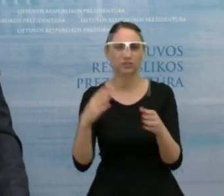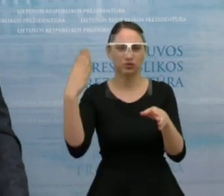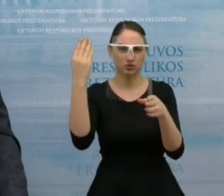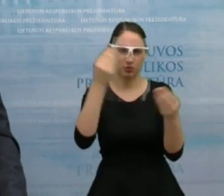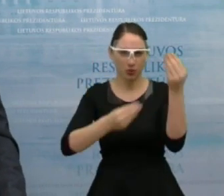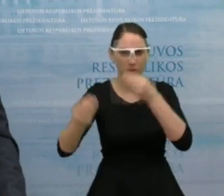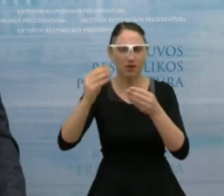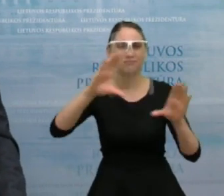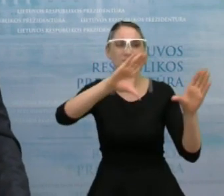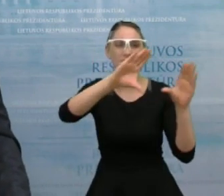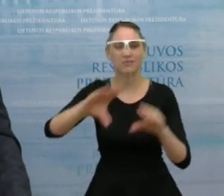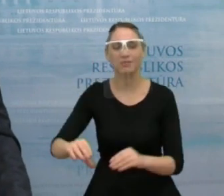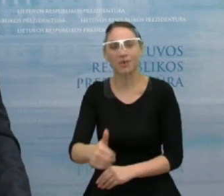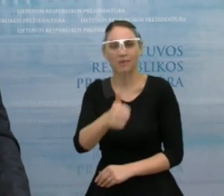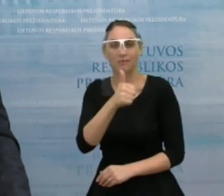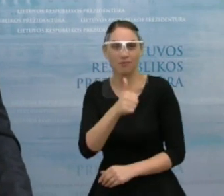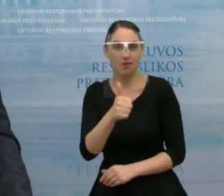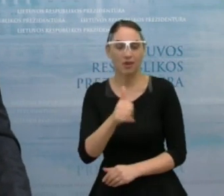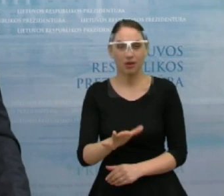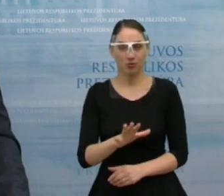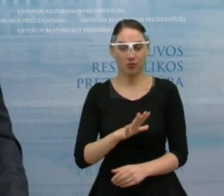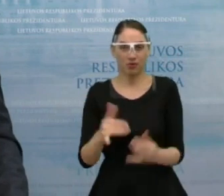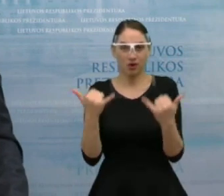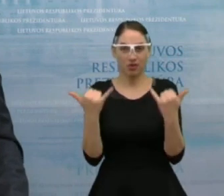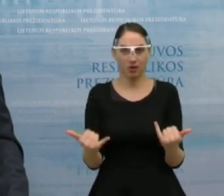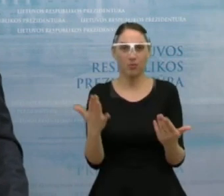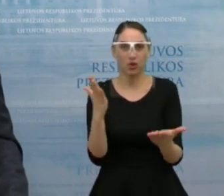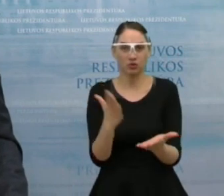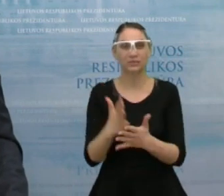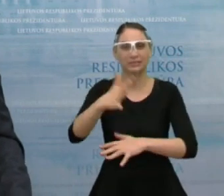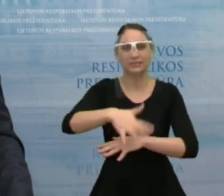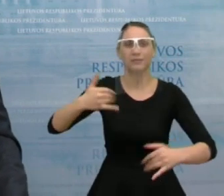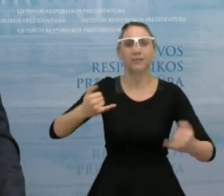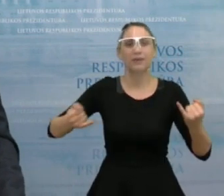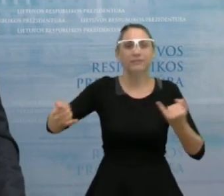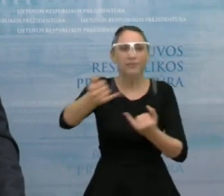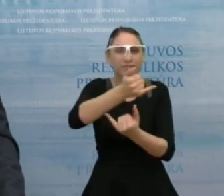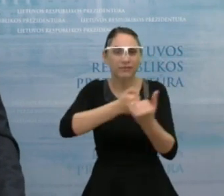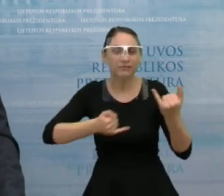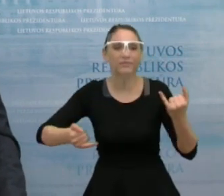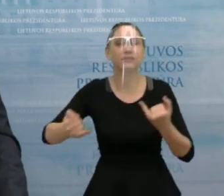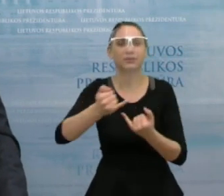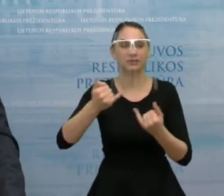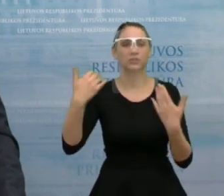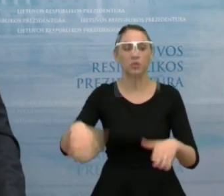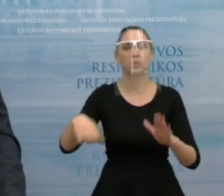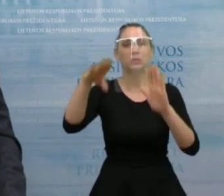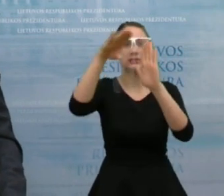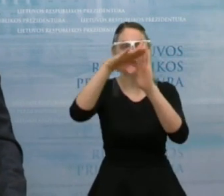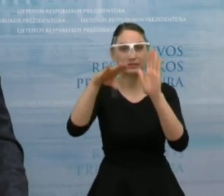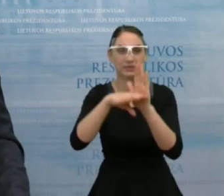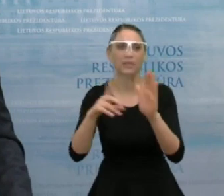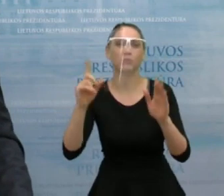Ir vienas iš pavyzdžių, kuris beje šiuo metu jau yra svarstoma Seime ir įstatymų pakeitimai jau yra pateikti.